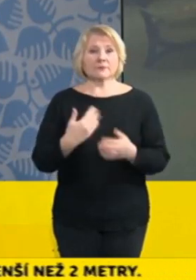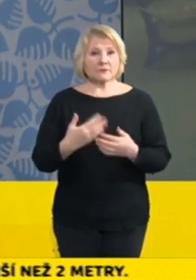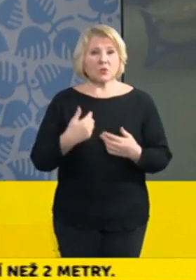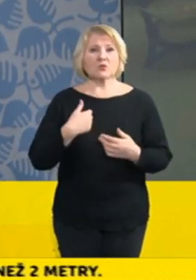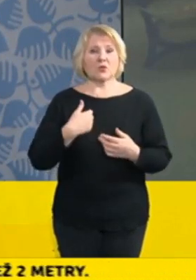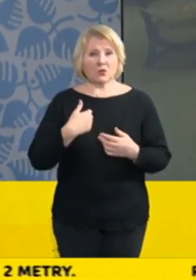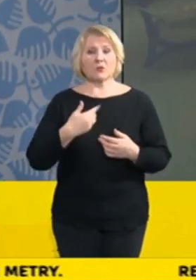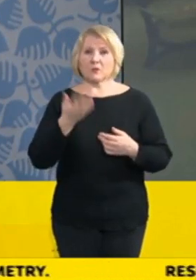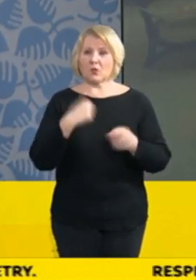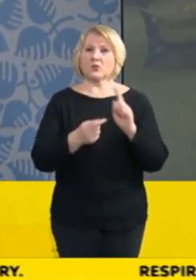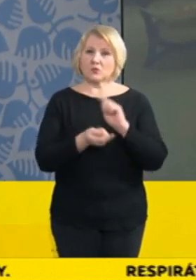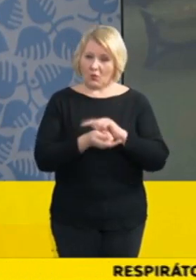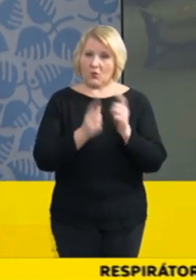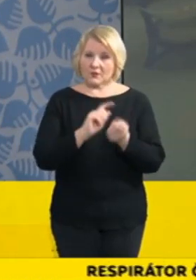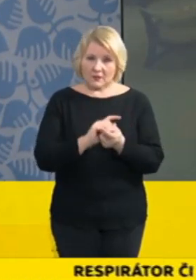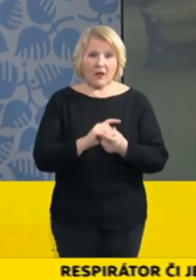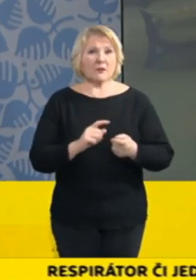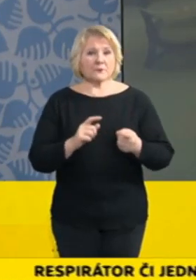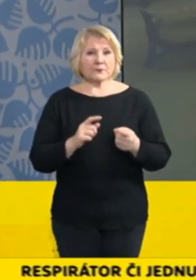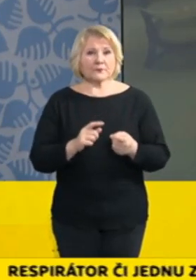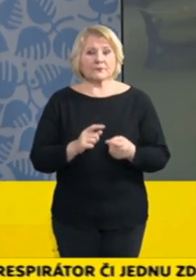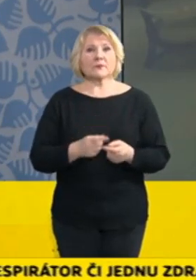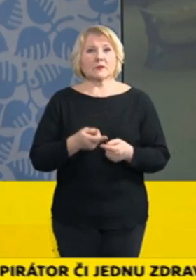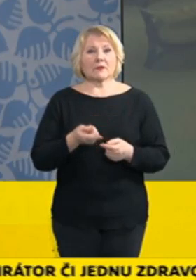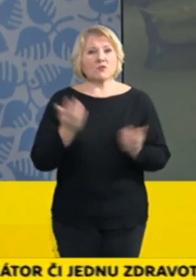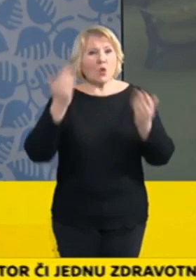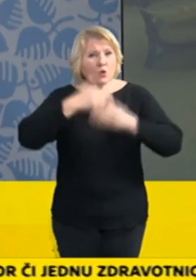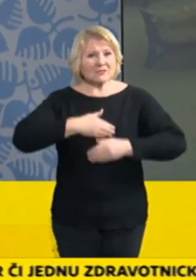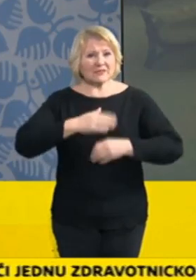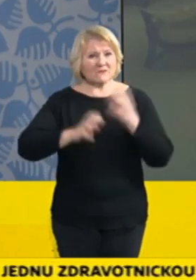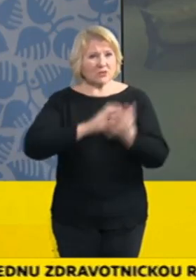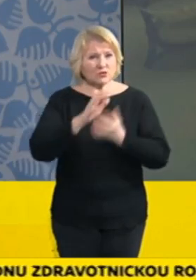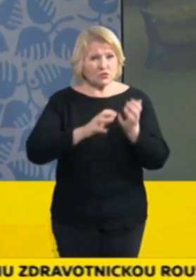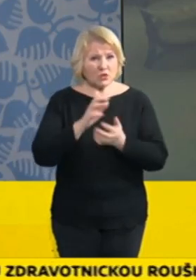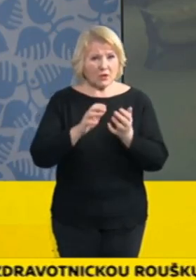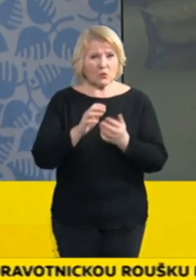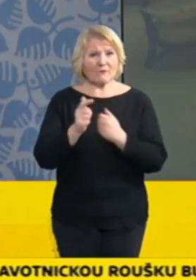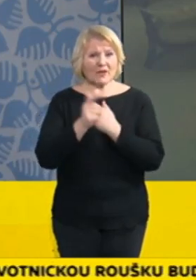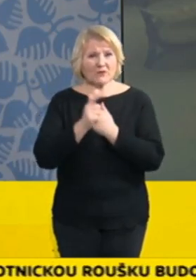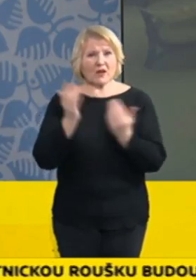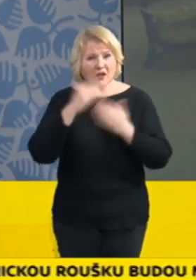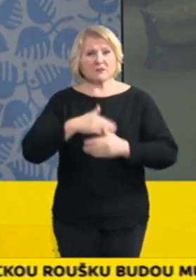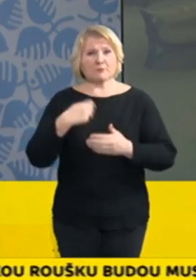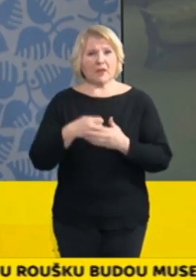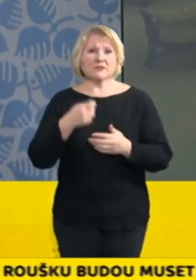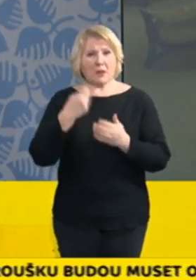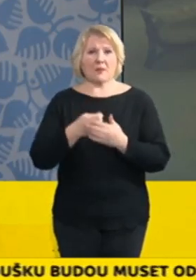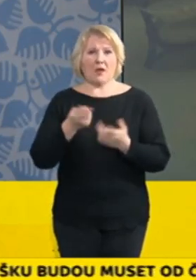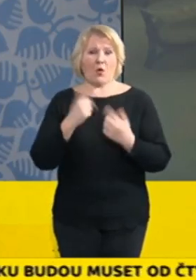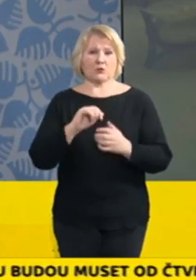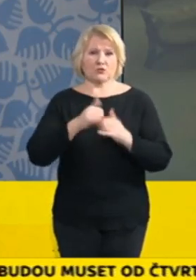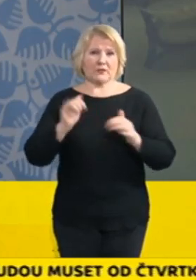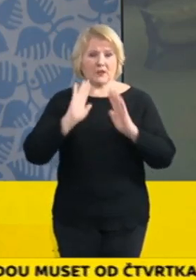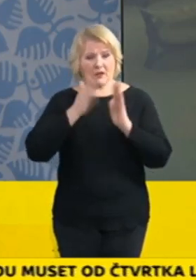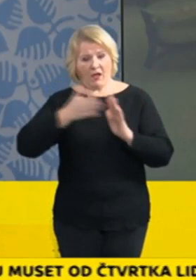platit od půlnoci ze středy na čtvrtek. Pokud se týká všech ostatních míst, kromě těch, která jsem